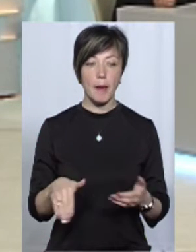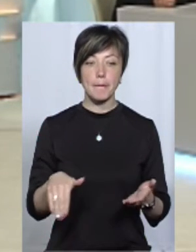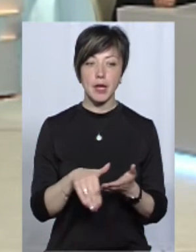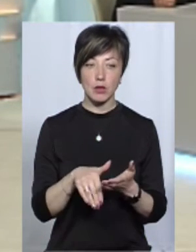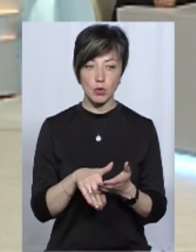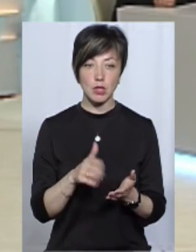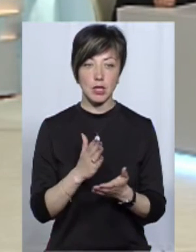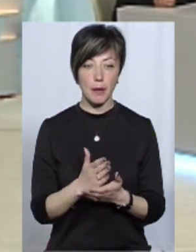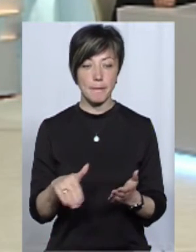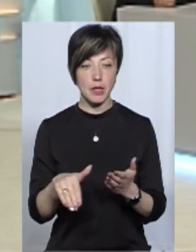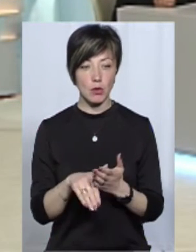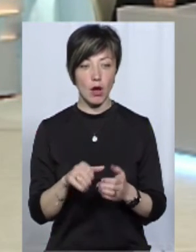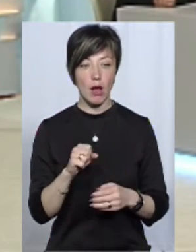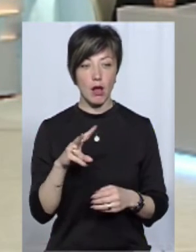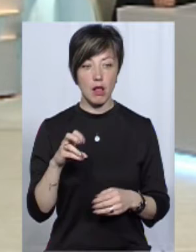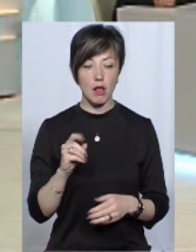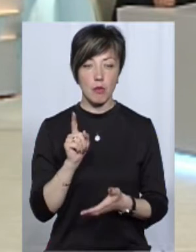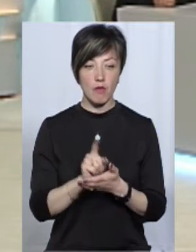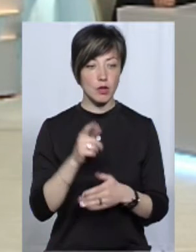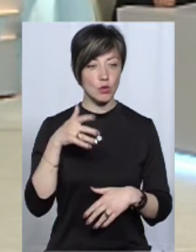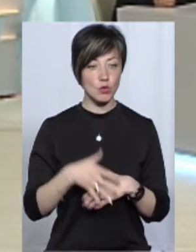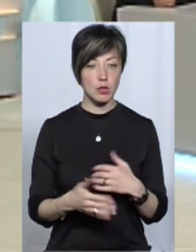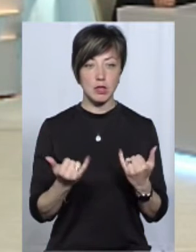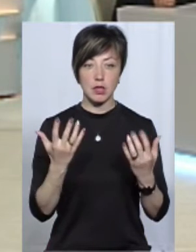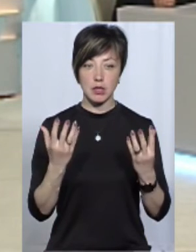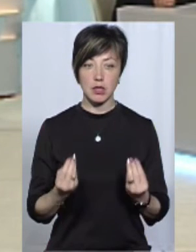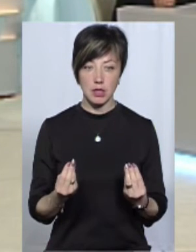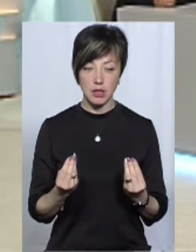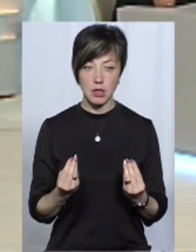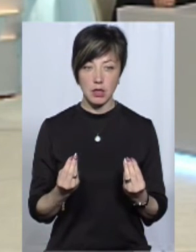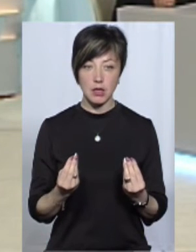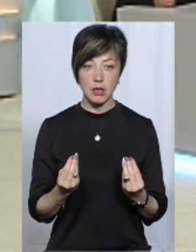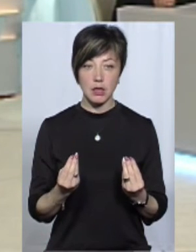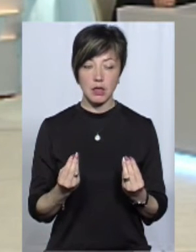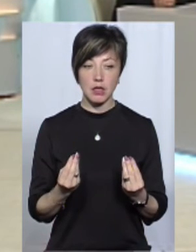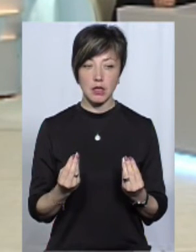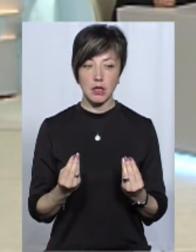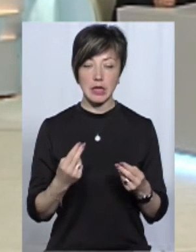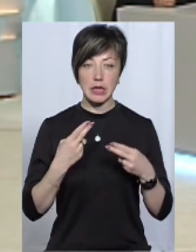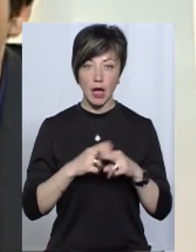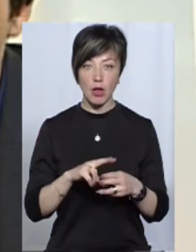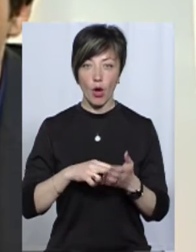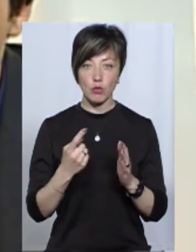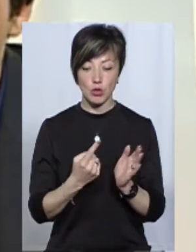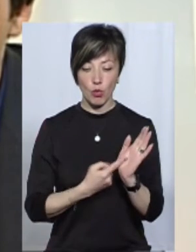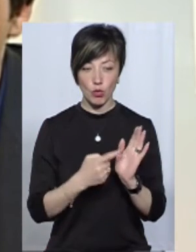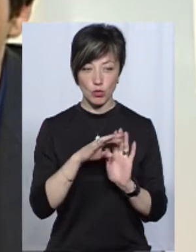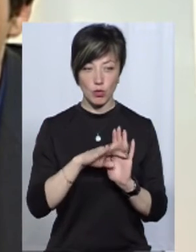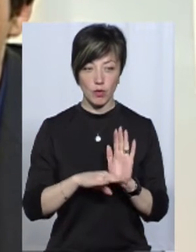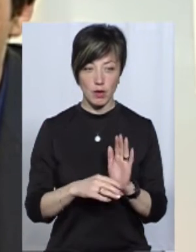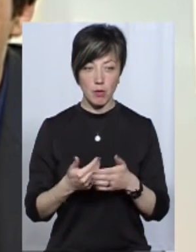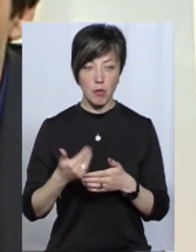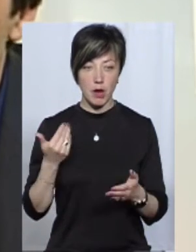методика є методикою, але ми повинні усвідомлювати, що на даний час в техніко-акономічному обґрунтуванні проведені попередні